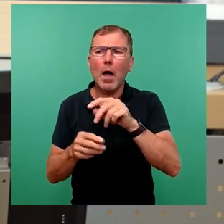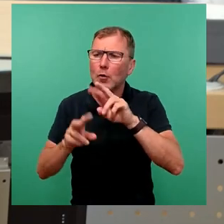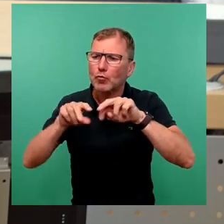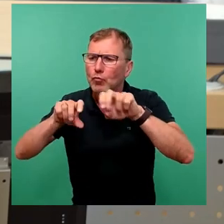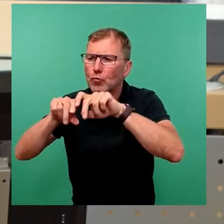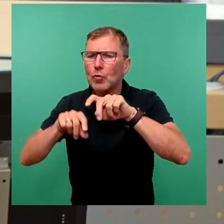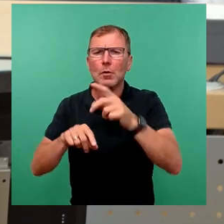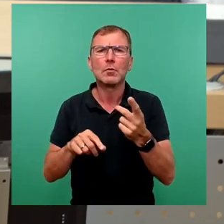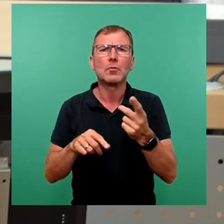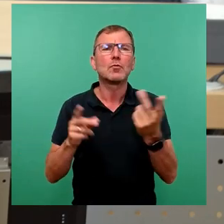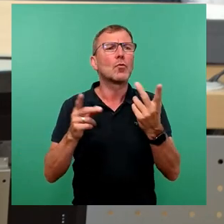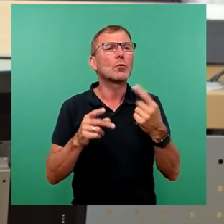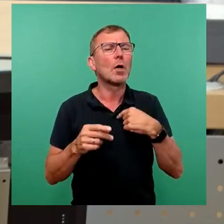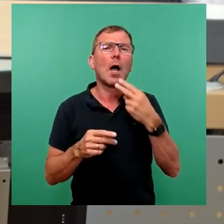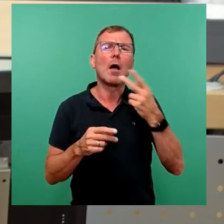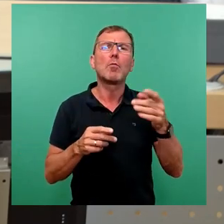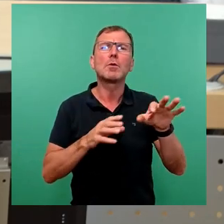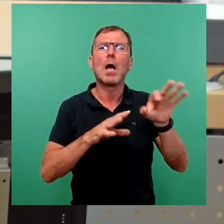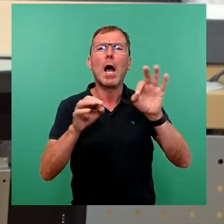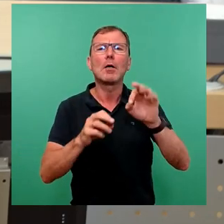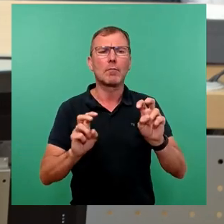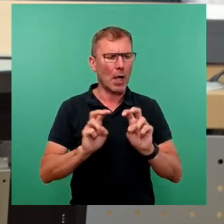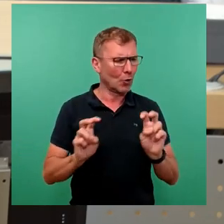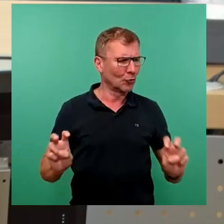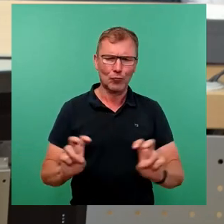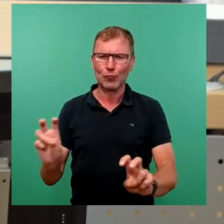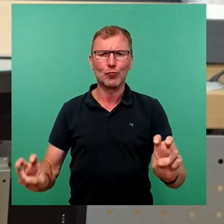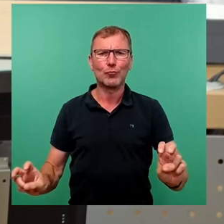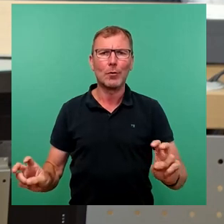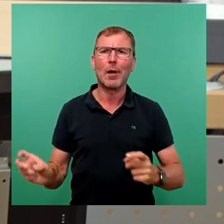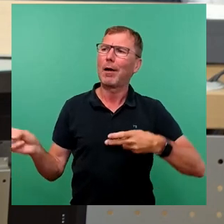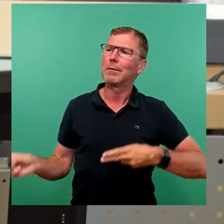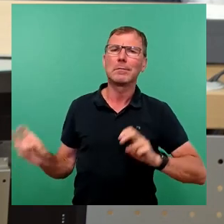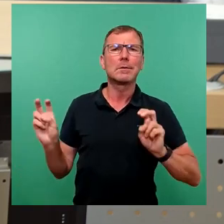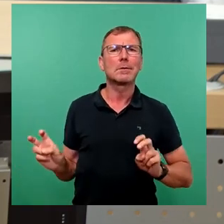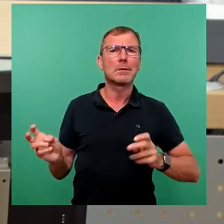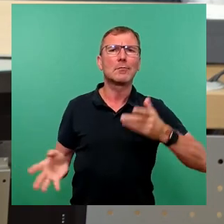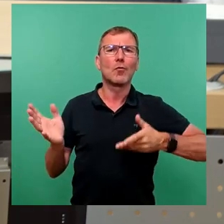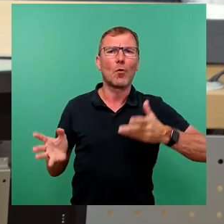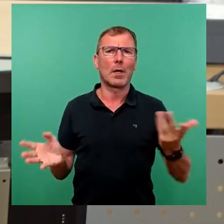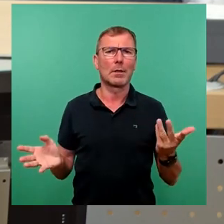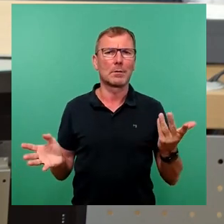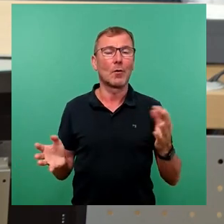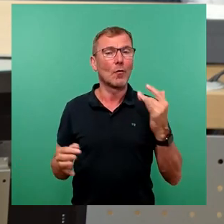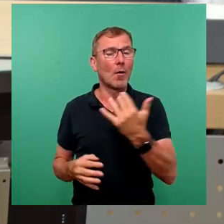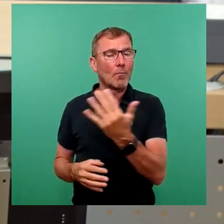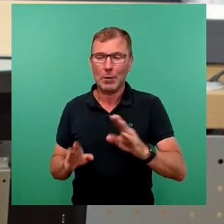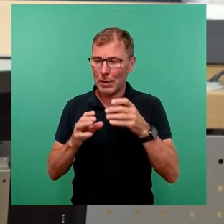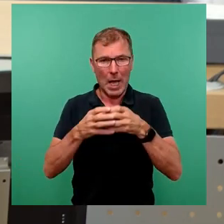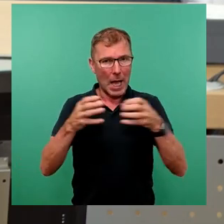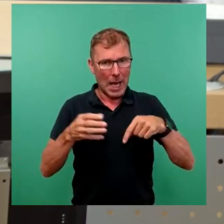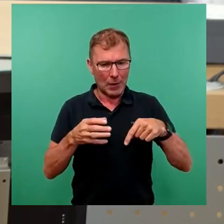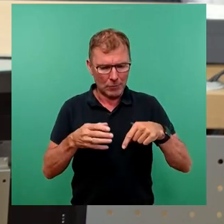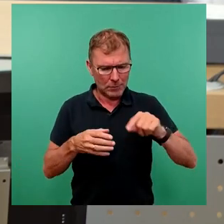konnte sich auf eine bunte Auswahl von Stühlen oder Sofas setzen. Und vor manchem Haus standen kleine